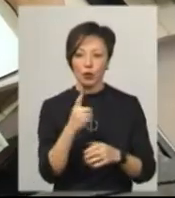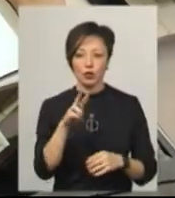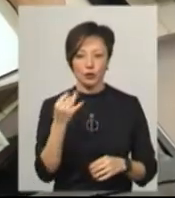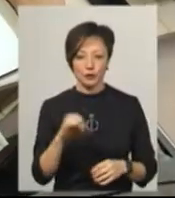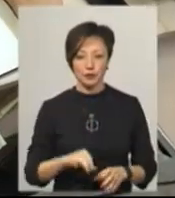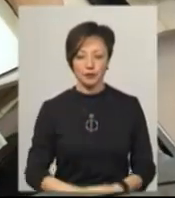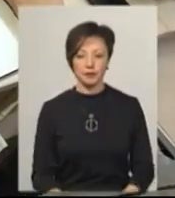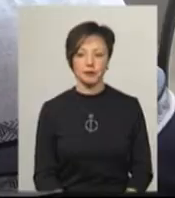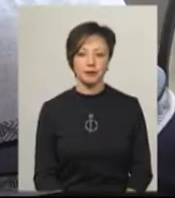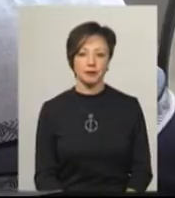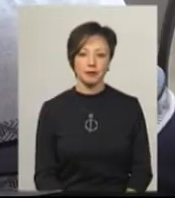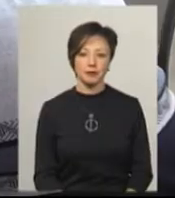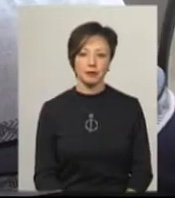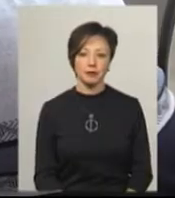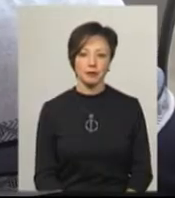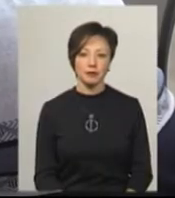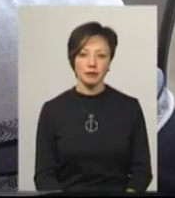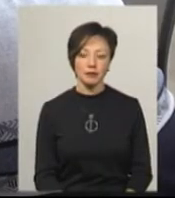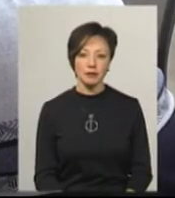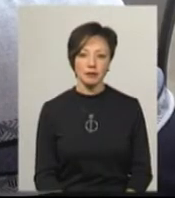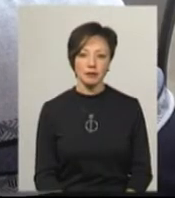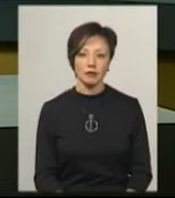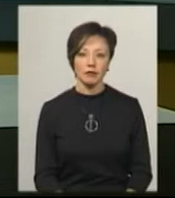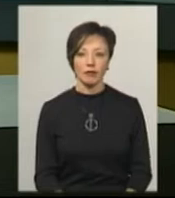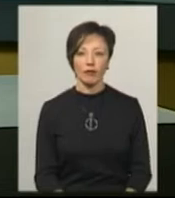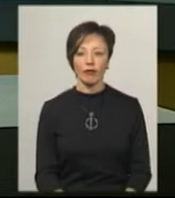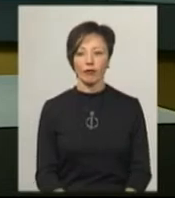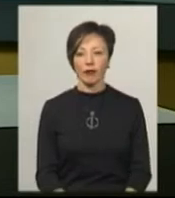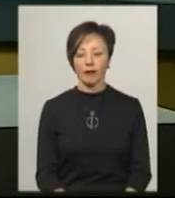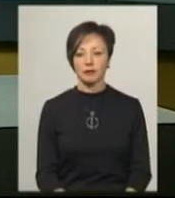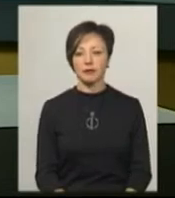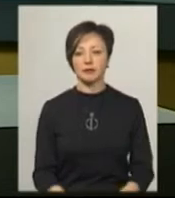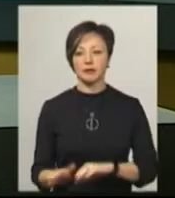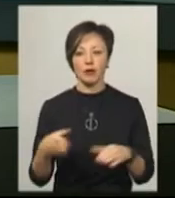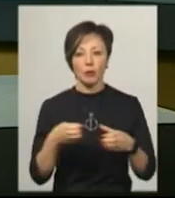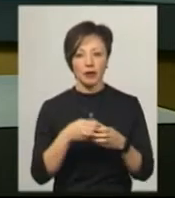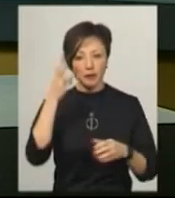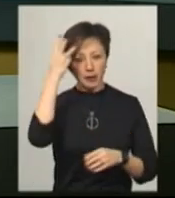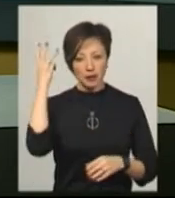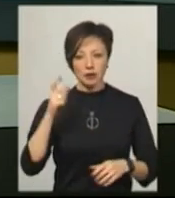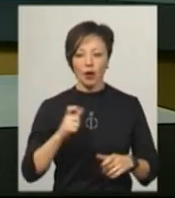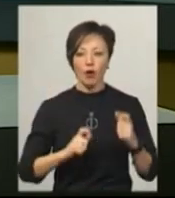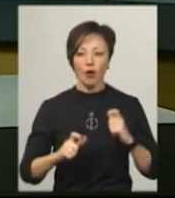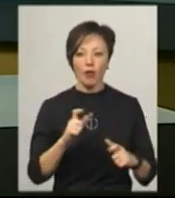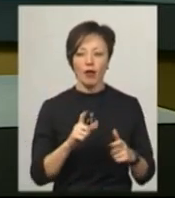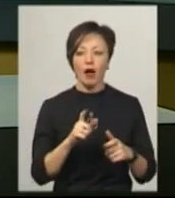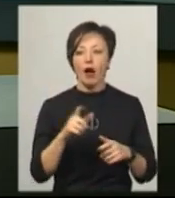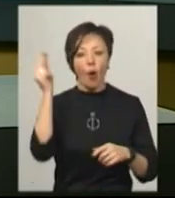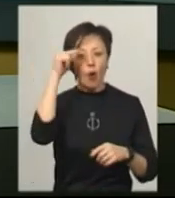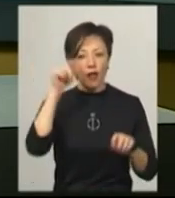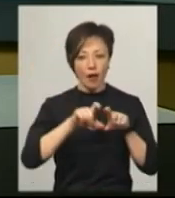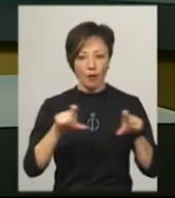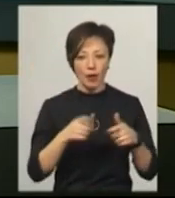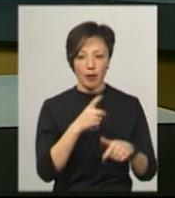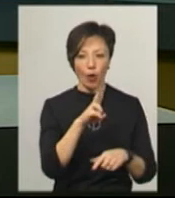Леся Боровець, Дем'ян Цегольник. Новини на Суспільному. Хмельницький. Команда Хмельницького колегіуму імені Володимира Козубняка